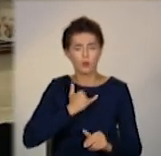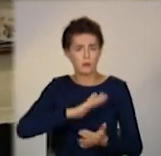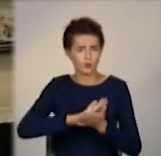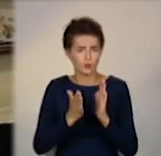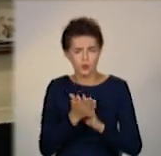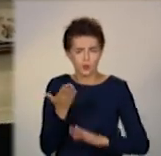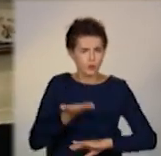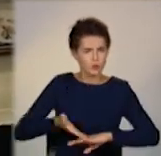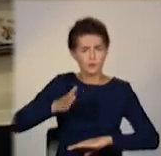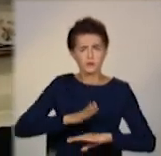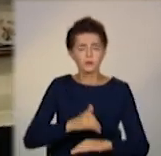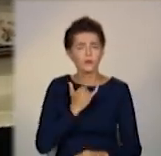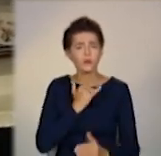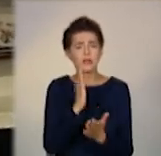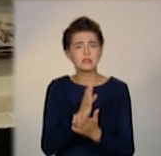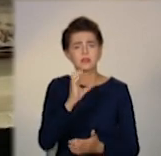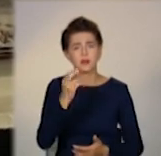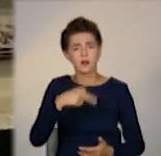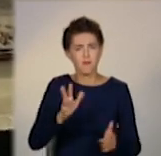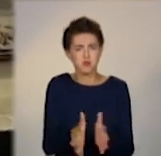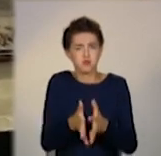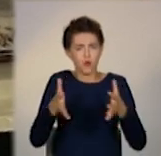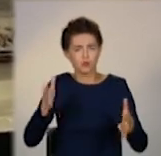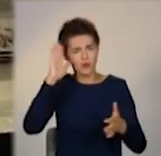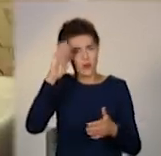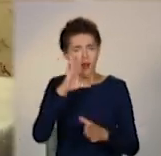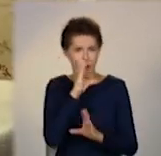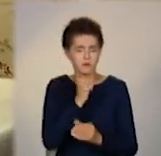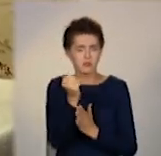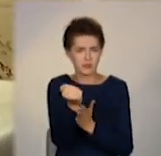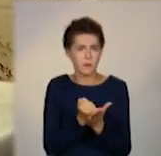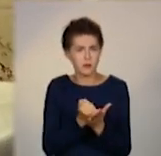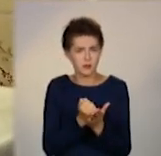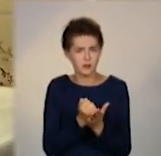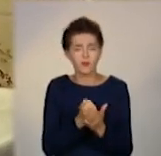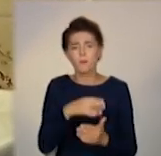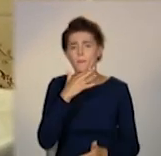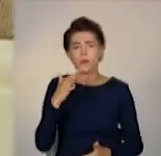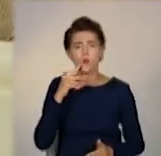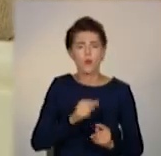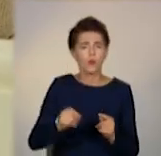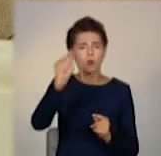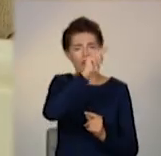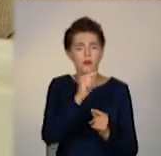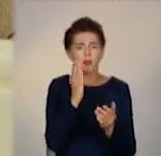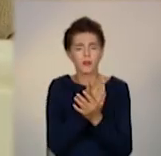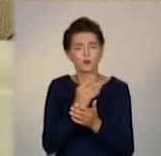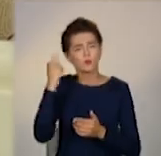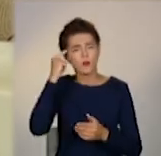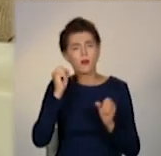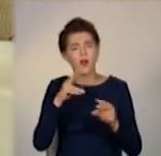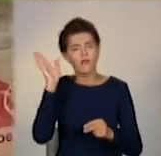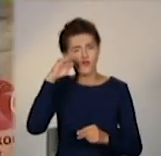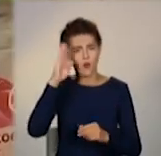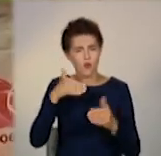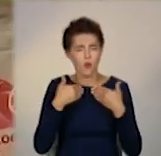дитячому саду, є великі йомкості для запасу води. Крім того, в деяких закладах є альтернатива централізованому